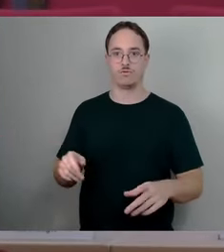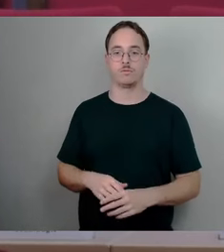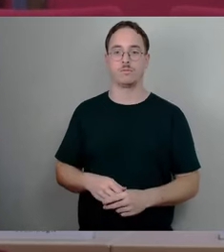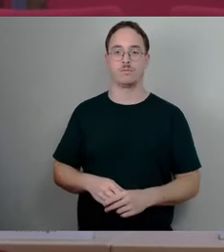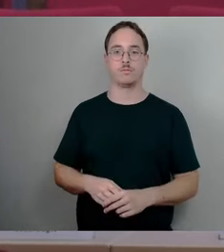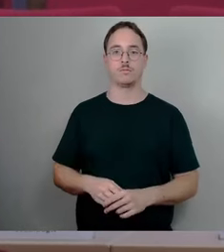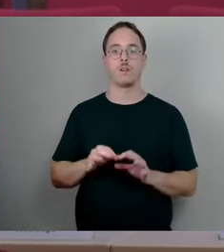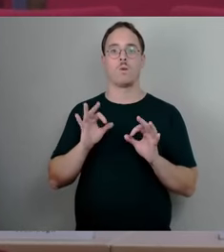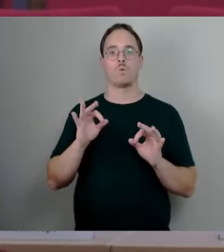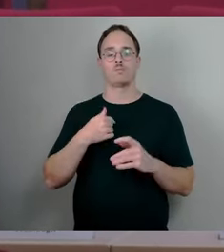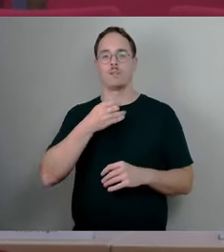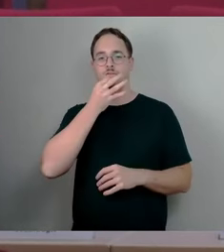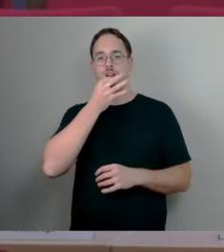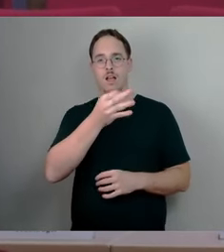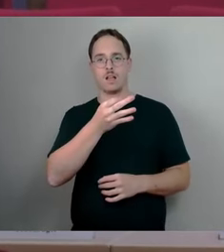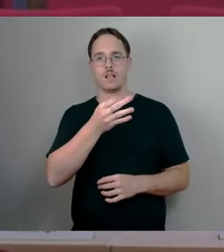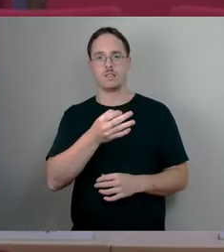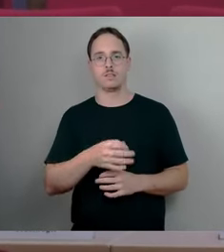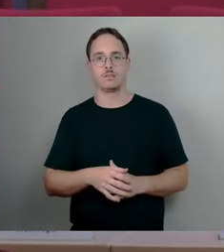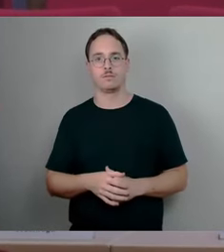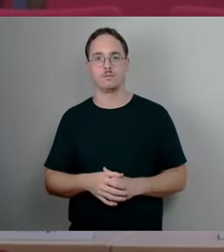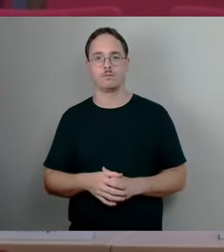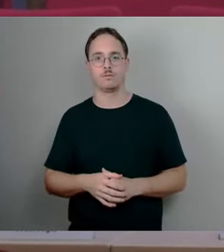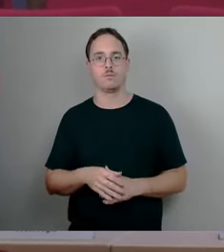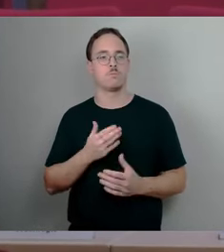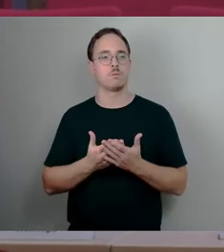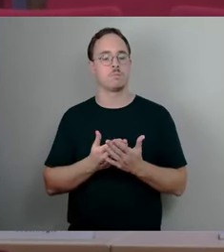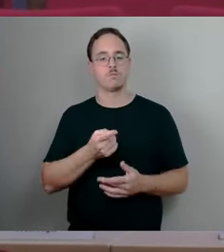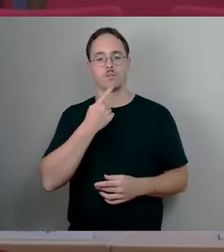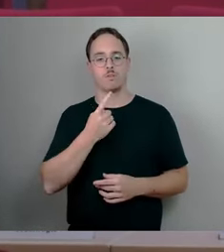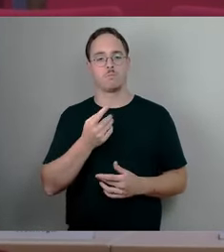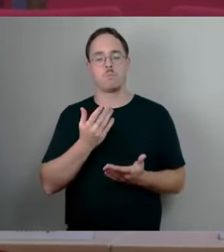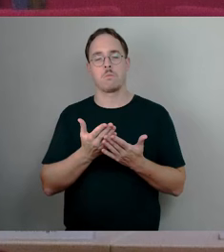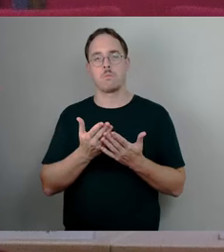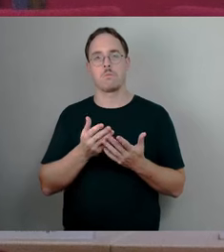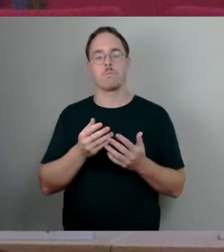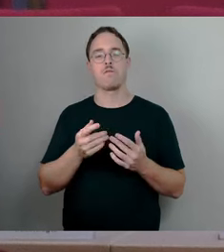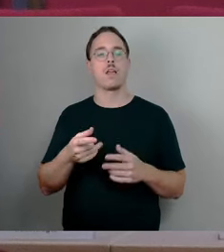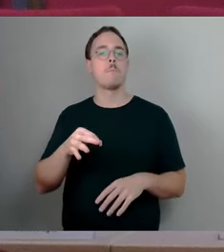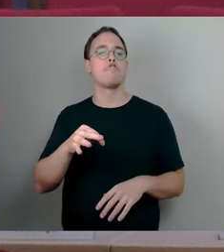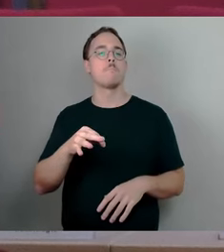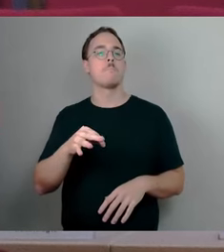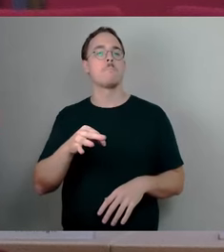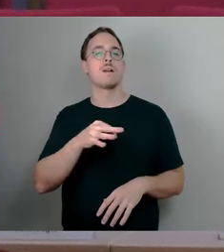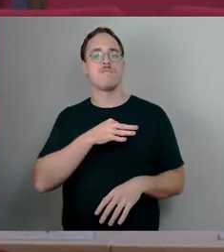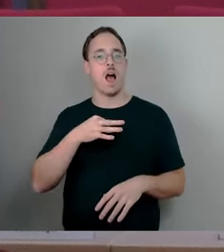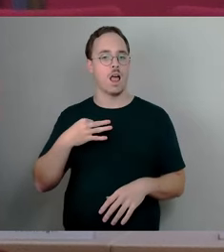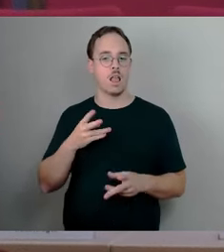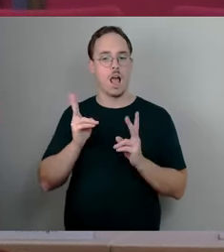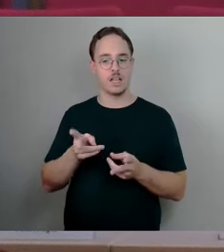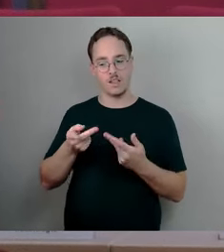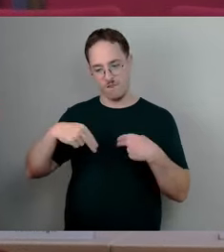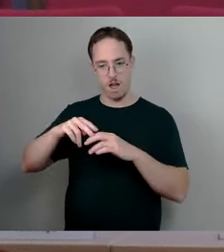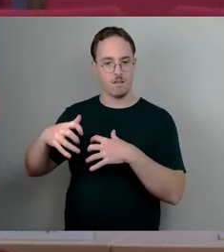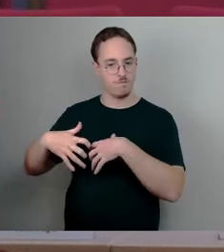Ihrer Seite ja nicht so dagegen sprechen, dass sich ein privatrechtlicher Verein bildet, der vermutlich auch die Gemeinnützigkeit vom Finanzamt erhält und der dann solche